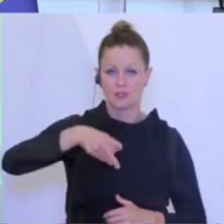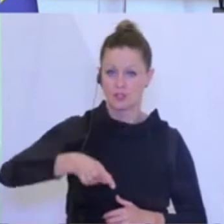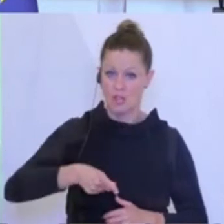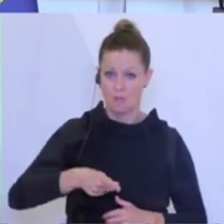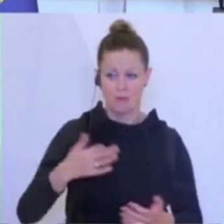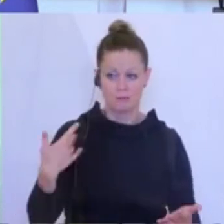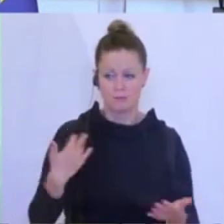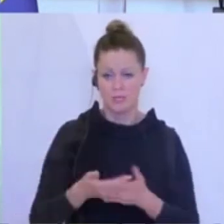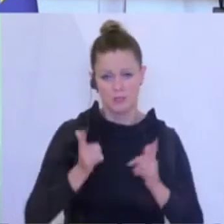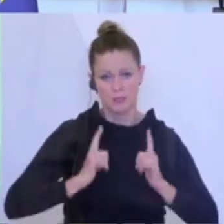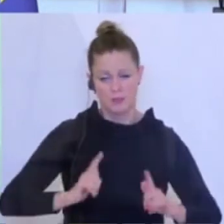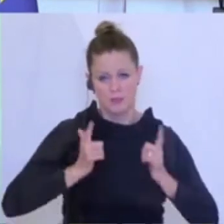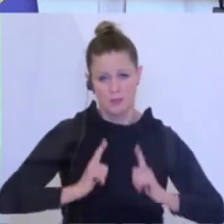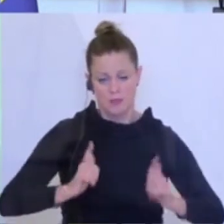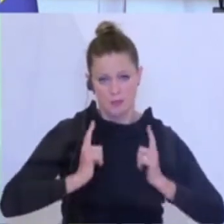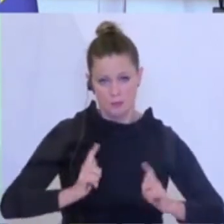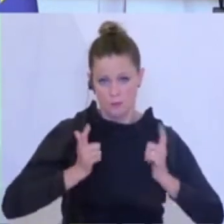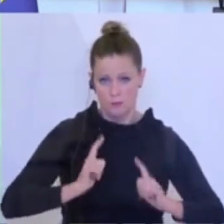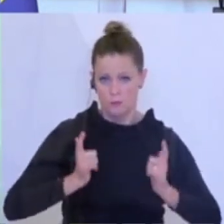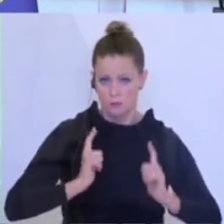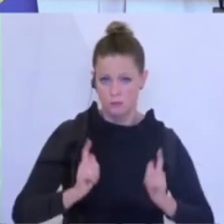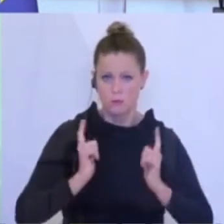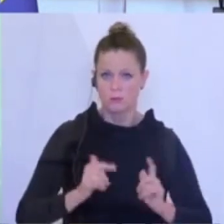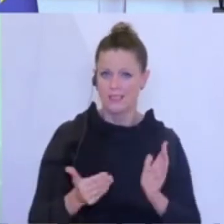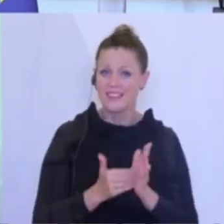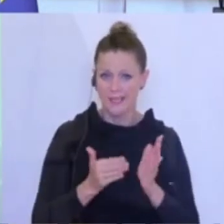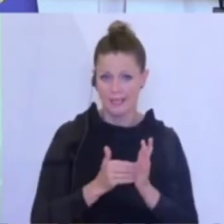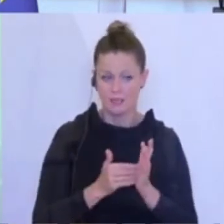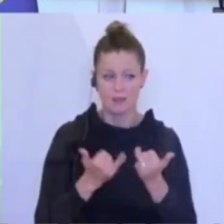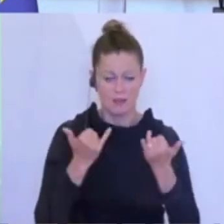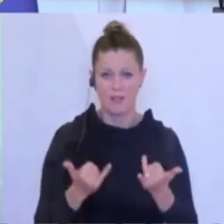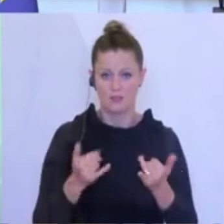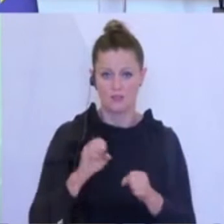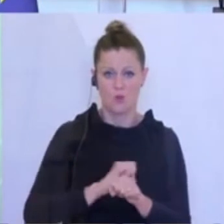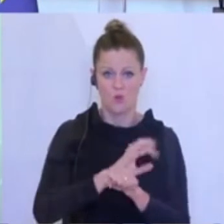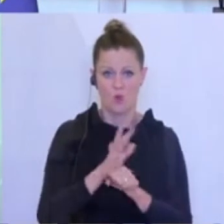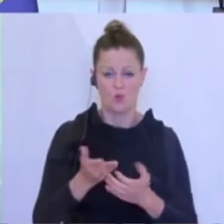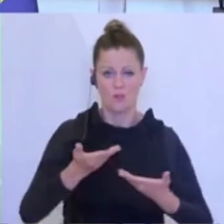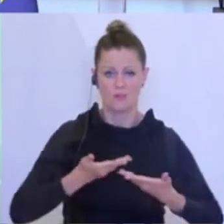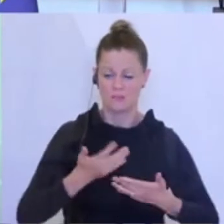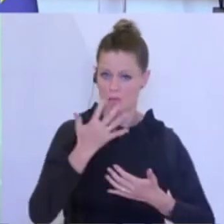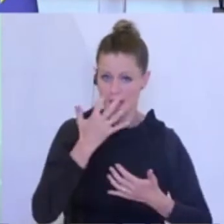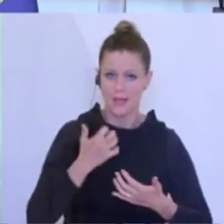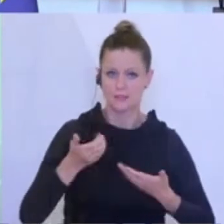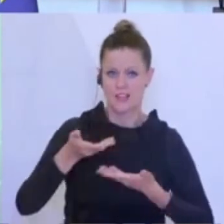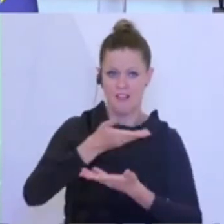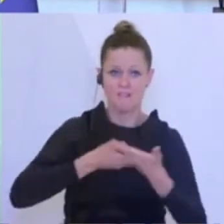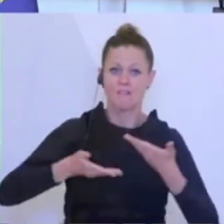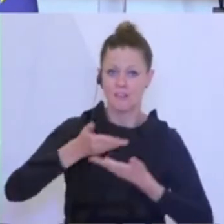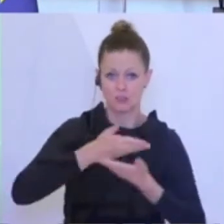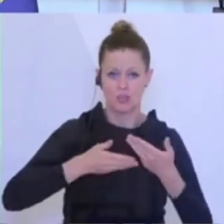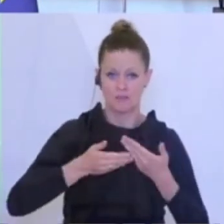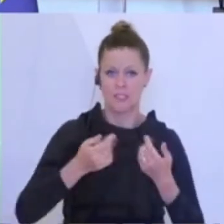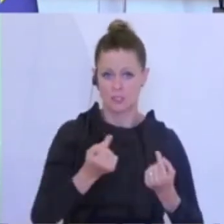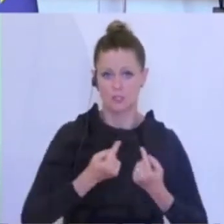erwartet worden. Corona hat uns ja so etwas wie eine ernsthafte wirtschaftliche Krise gebracht, nicht nur in Österreich, in Europa, in der Welt